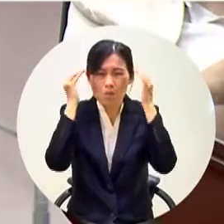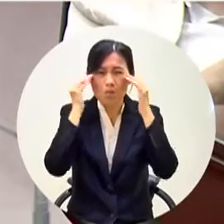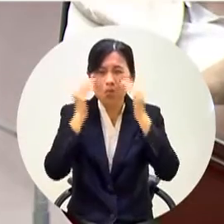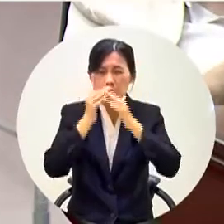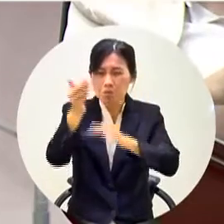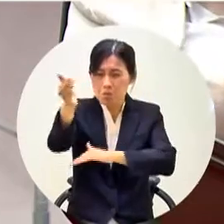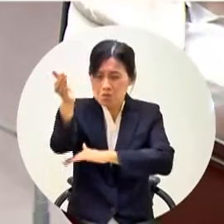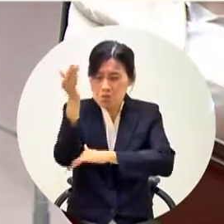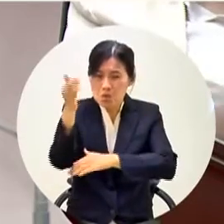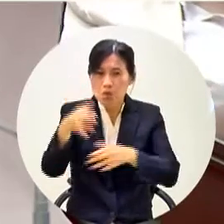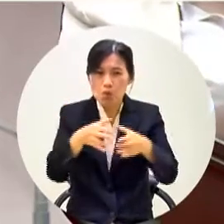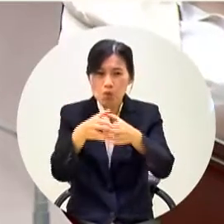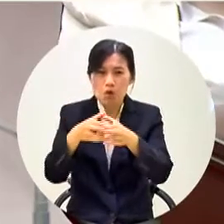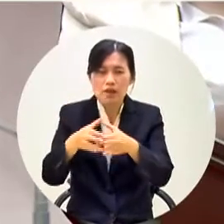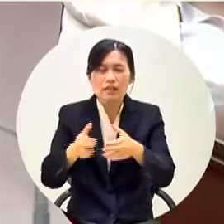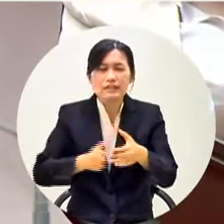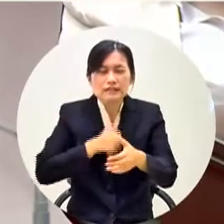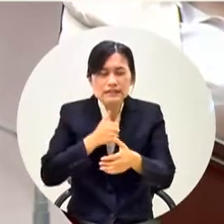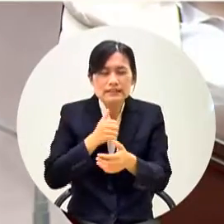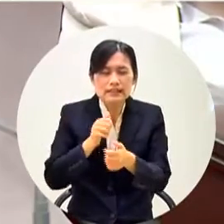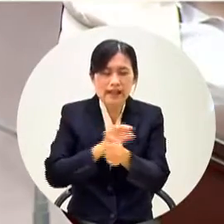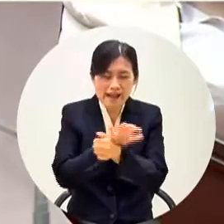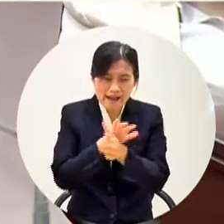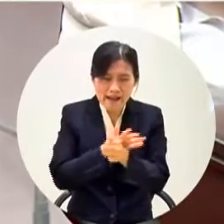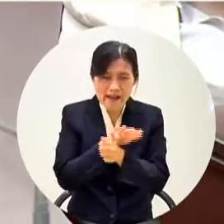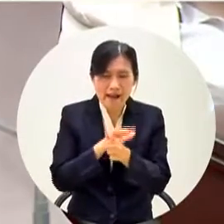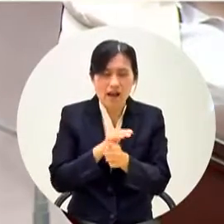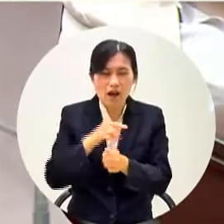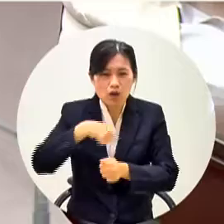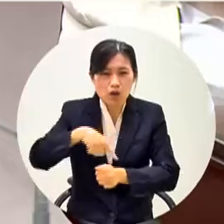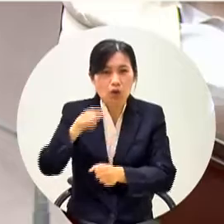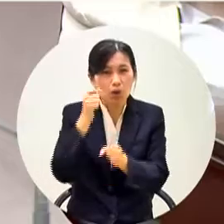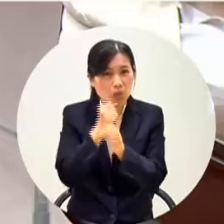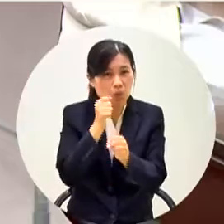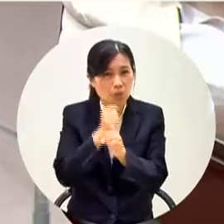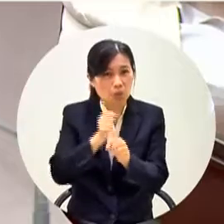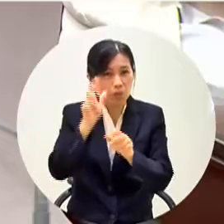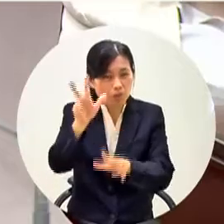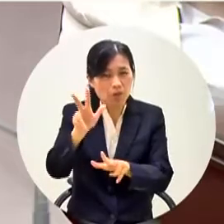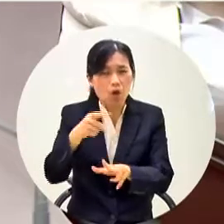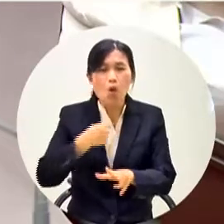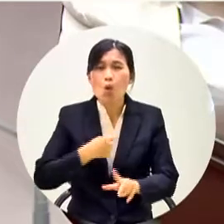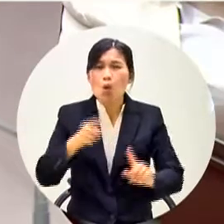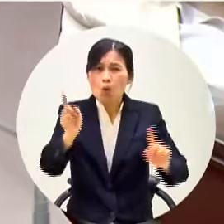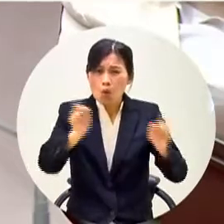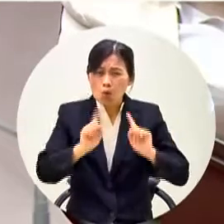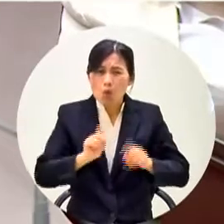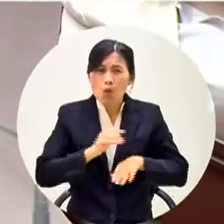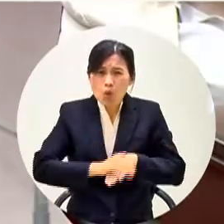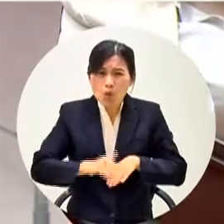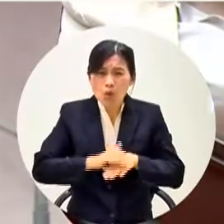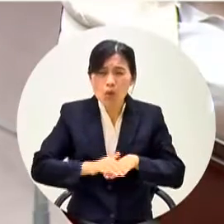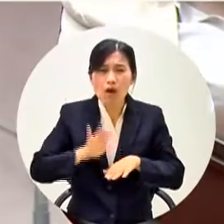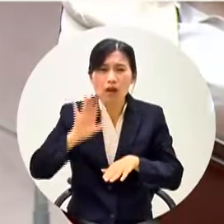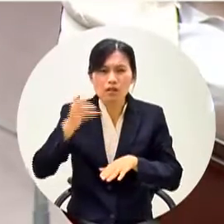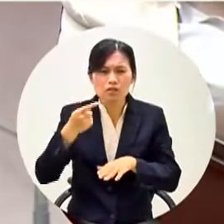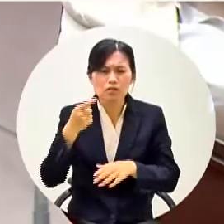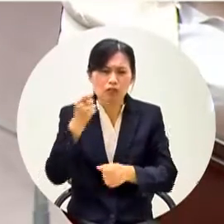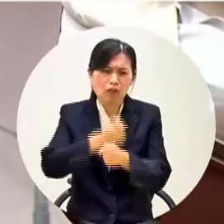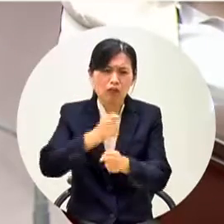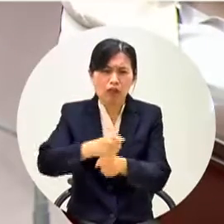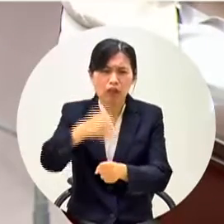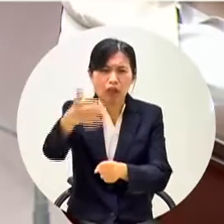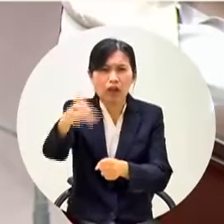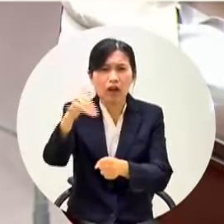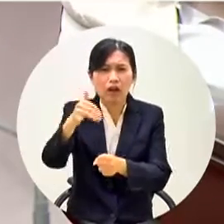以真正的愛落實本習會感動可是我還沒有看到你們落實韓